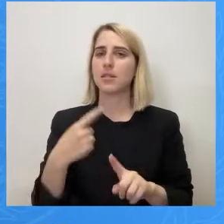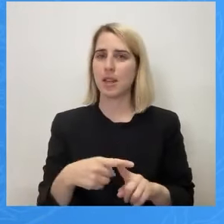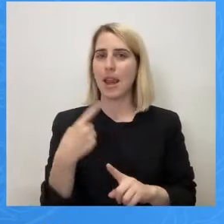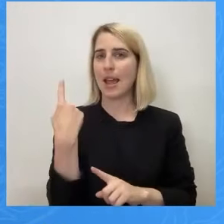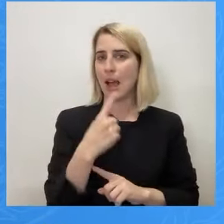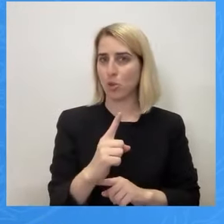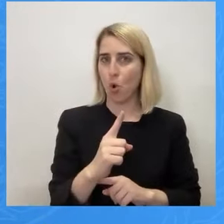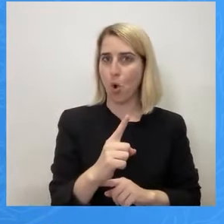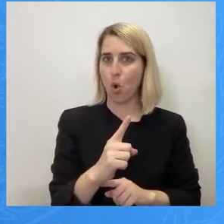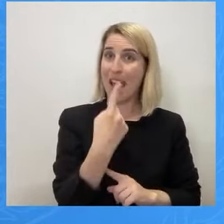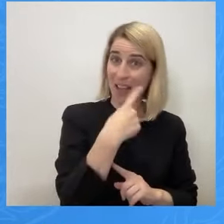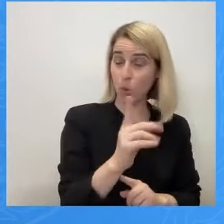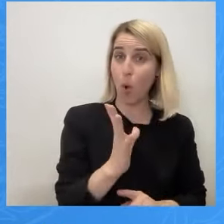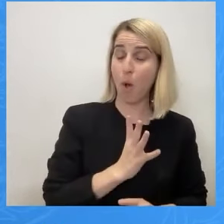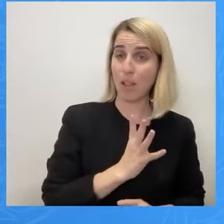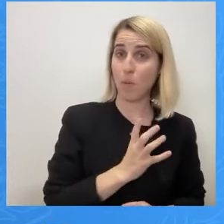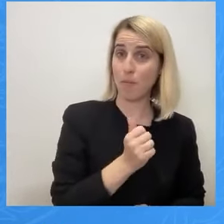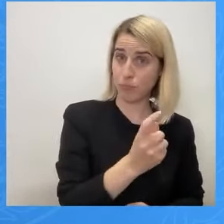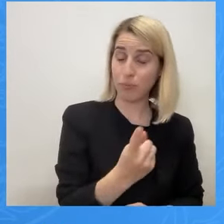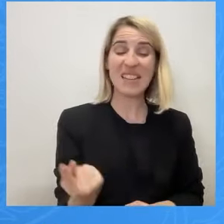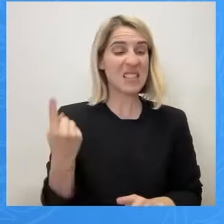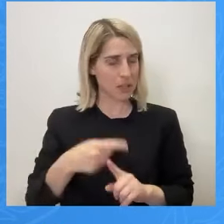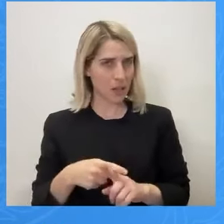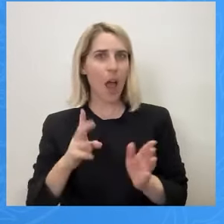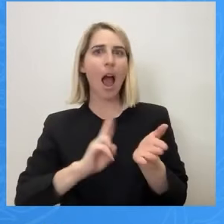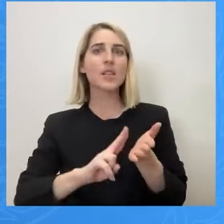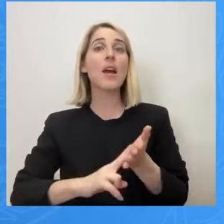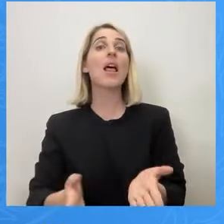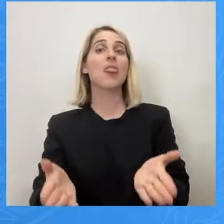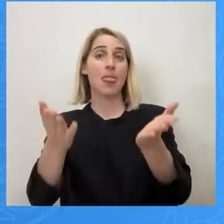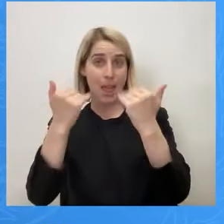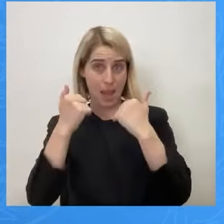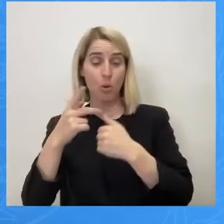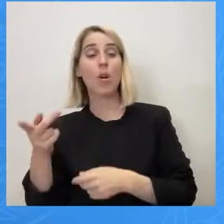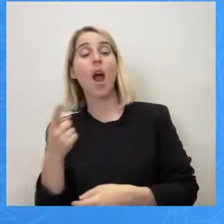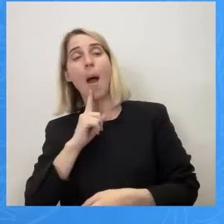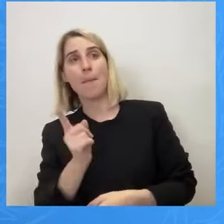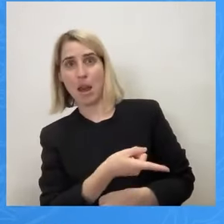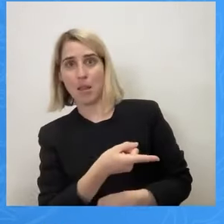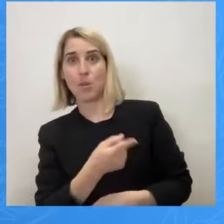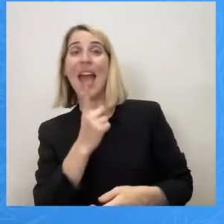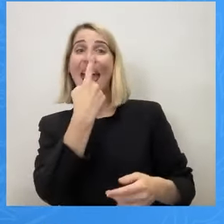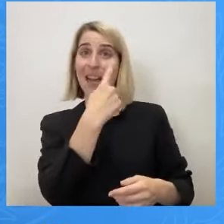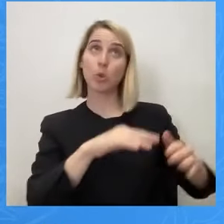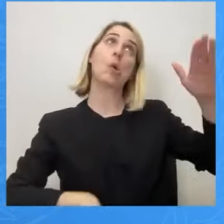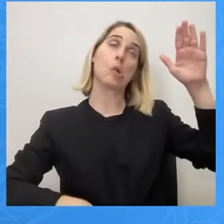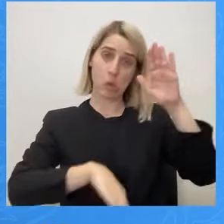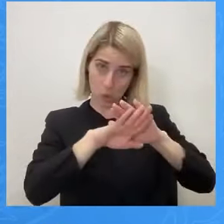οι ανασφάλιστοι, οι οποίοι παραπέπονται, θα πληρώσουν με βάση το κρατικό τιμολόγιο.